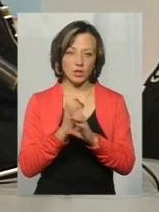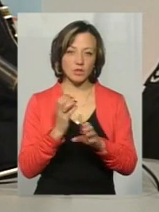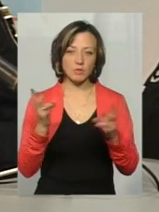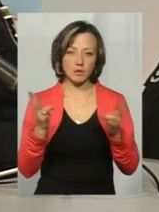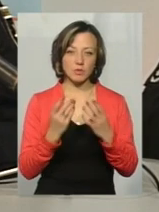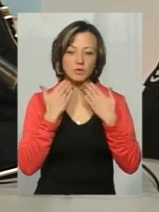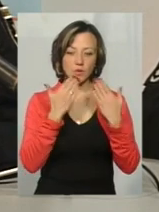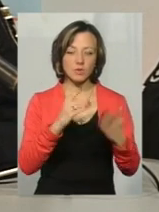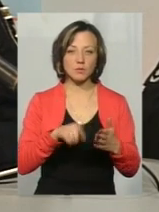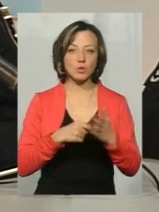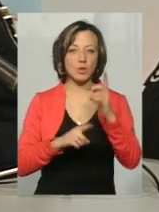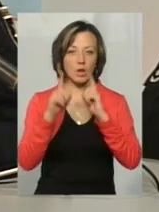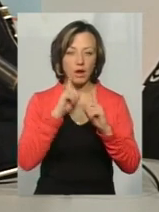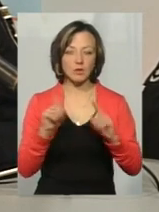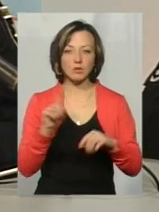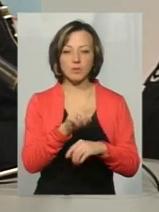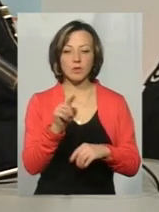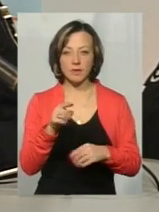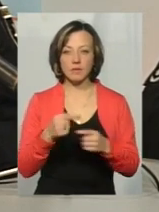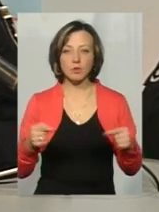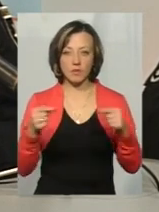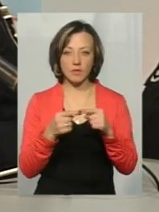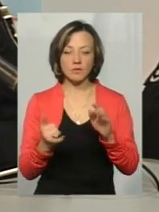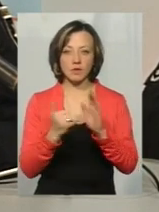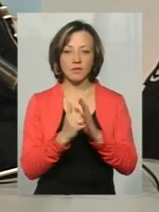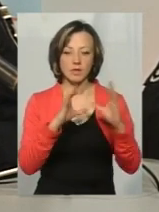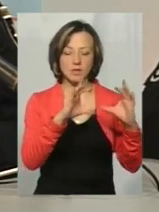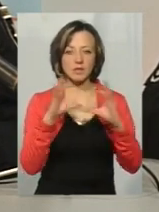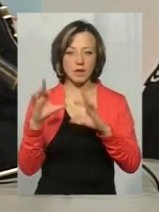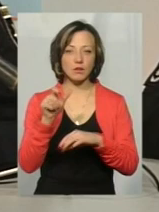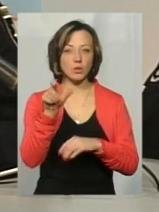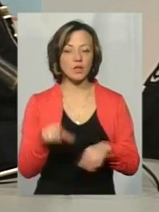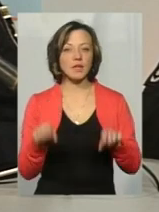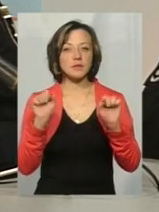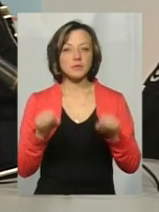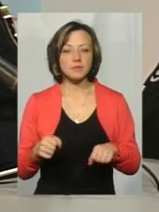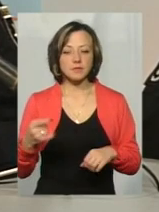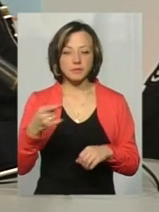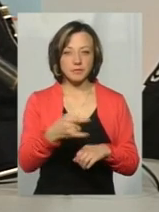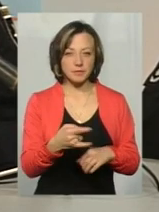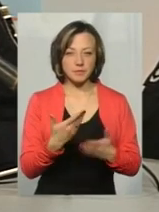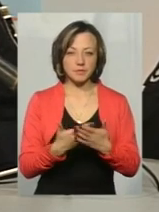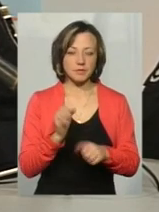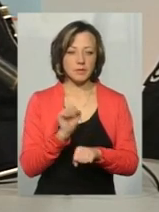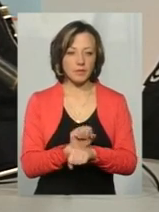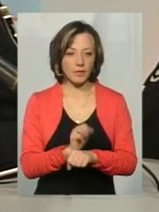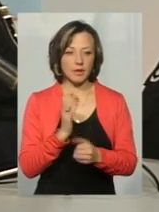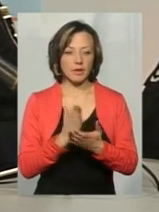то необхідно звернутися до міської ради, для того, щоб вони відповідно встановили дорожні знаки, щоб людина могла заїжджати, там обмеження зупинки.